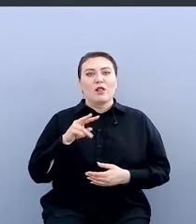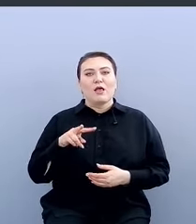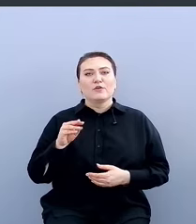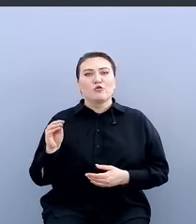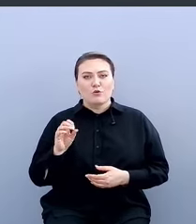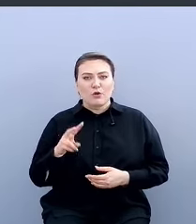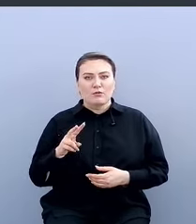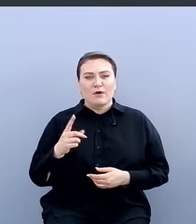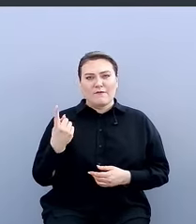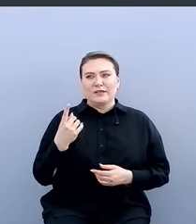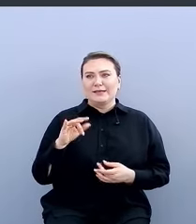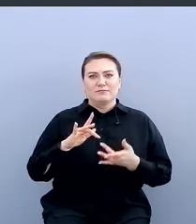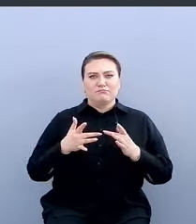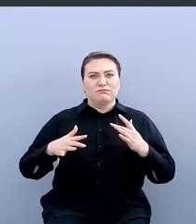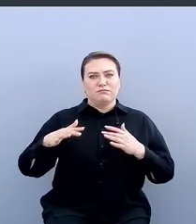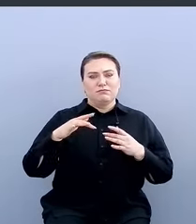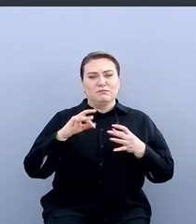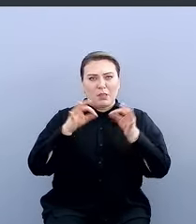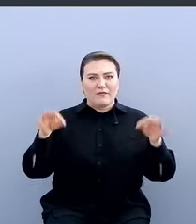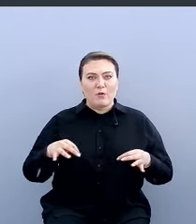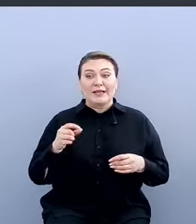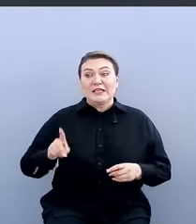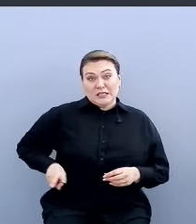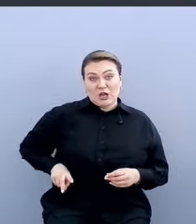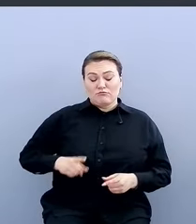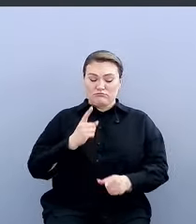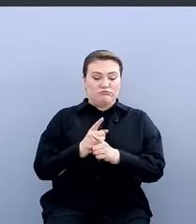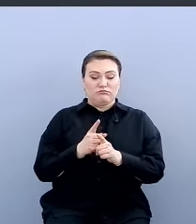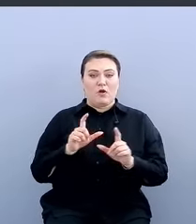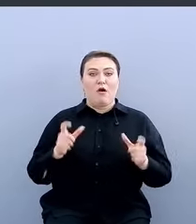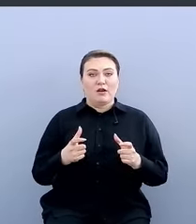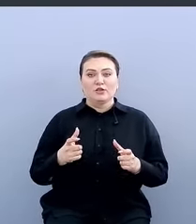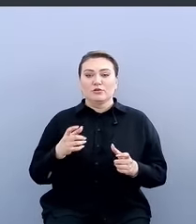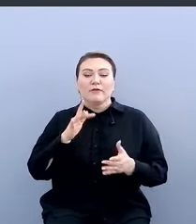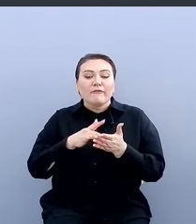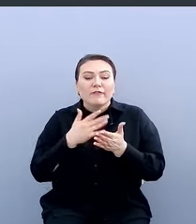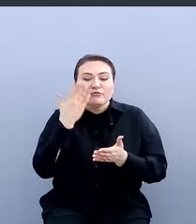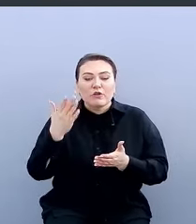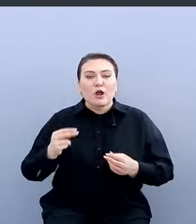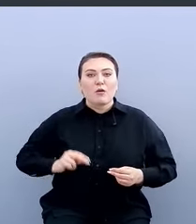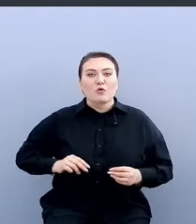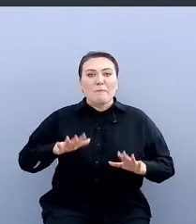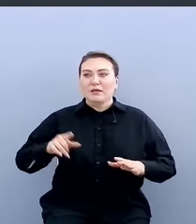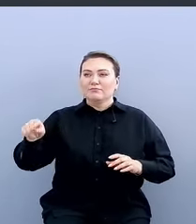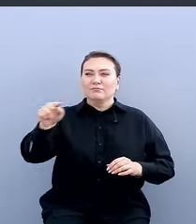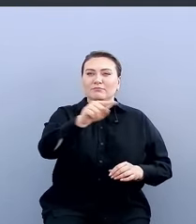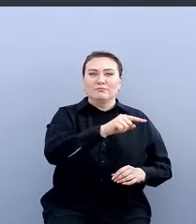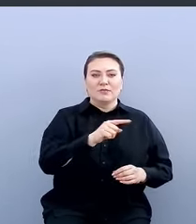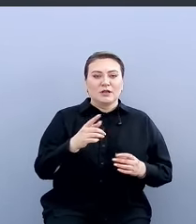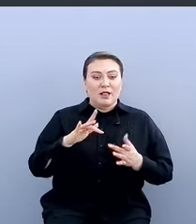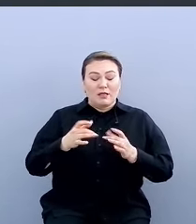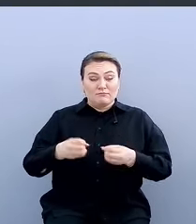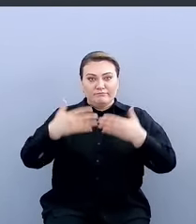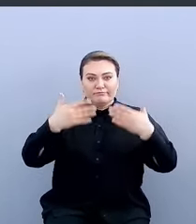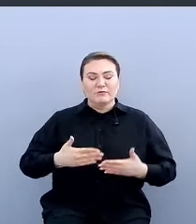блогинговых платформ, и вот этот директор решил ограничить доступ к ЖЖ с рабочих мест. То ли про него писали там плохо, то